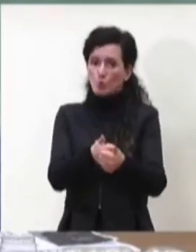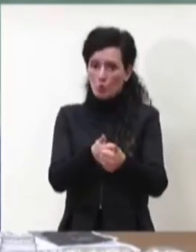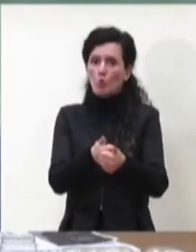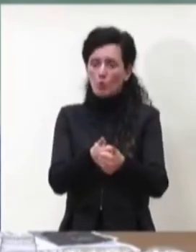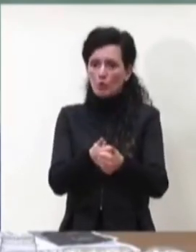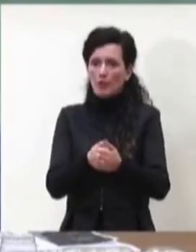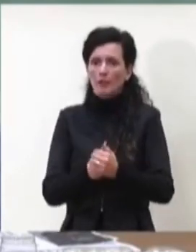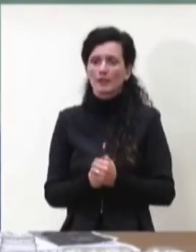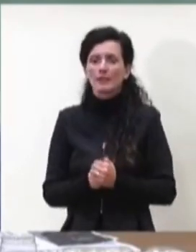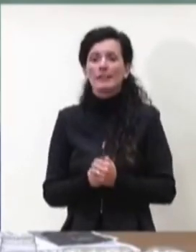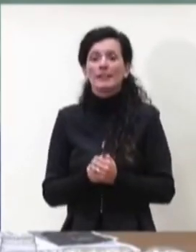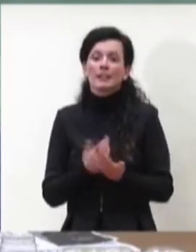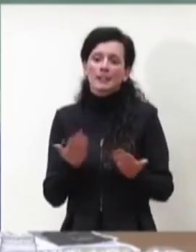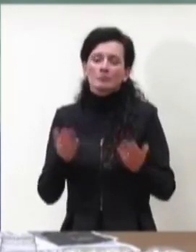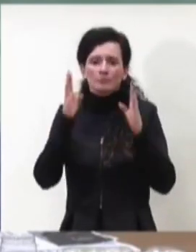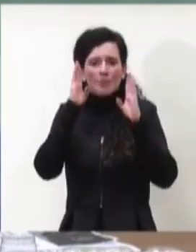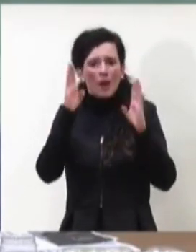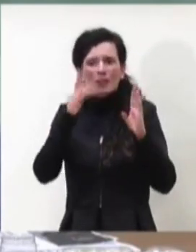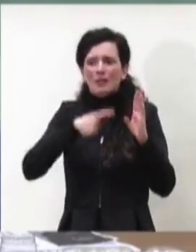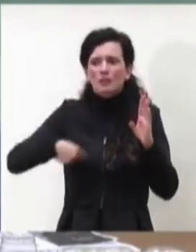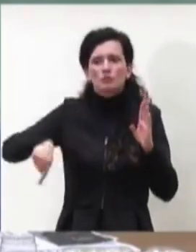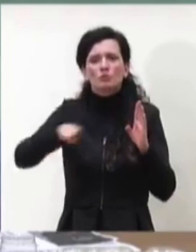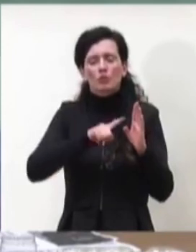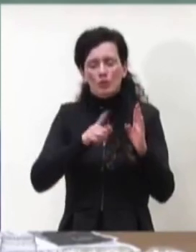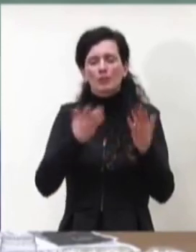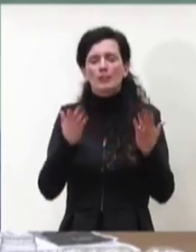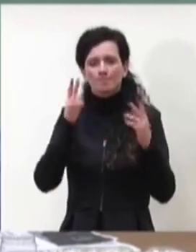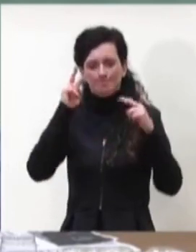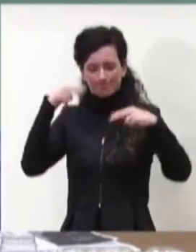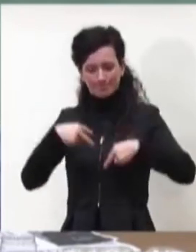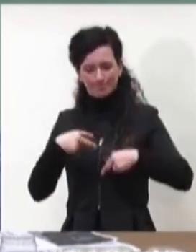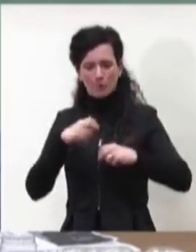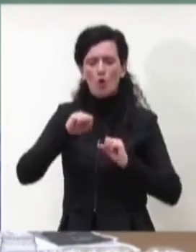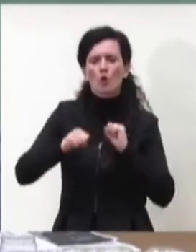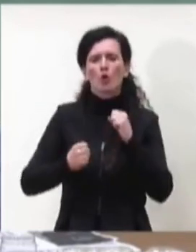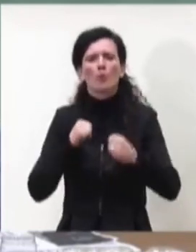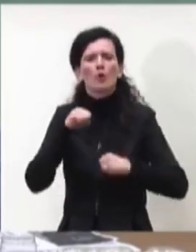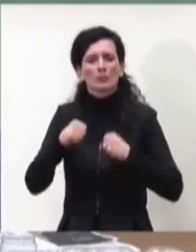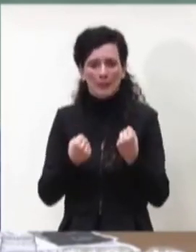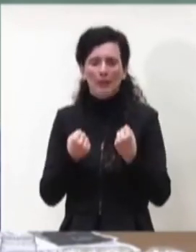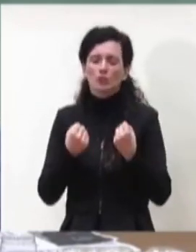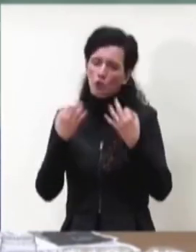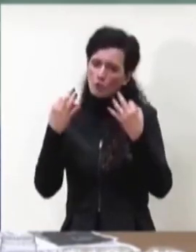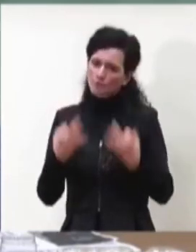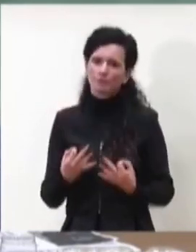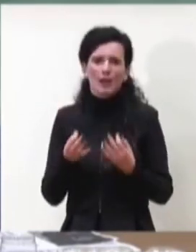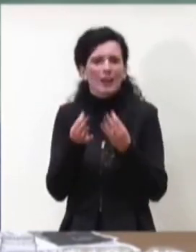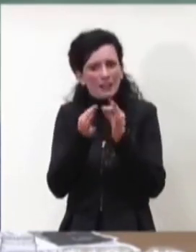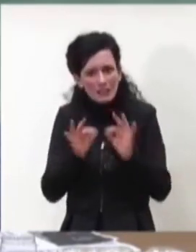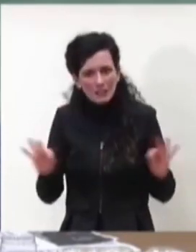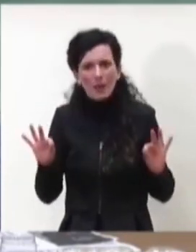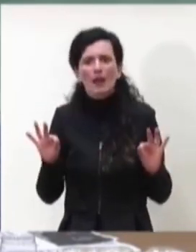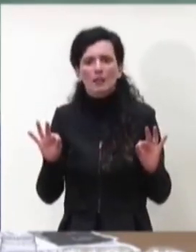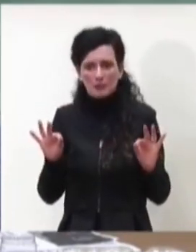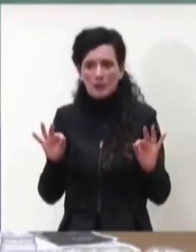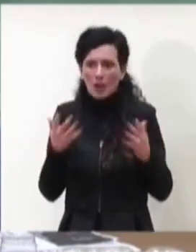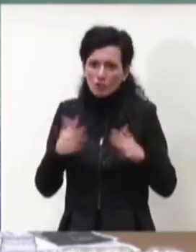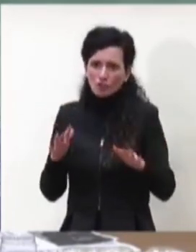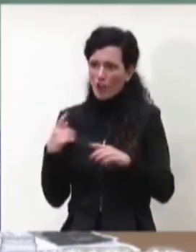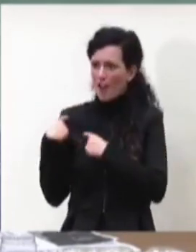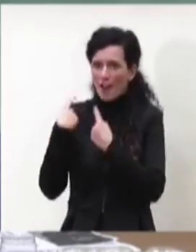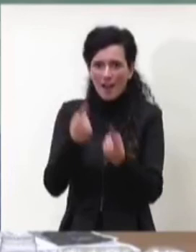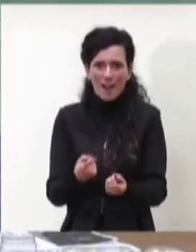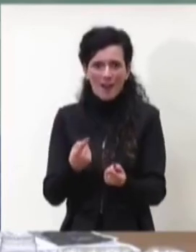ovviamente deve portarci ad adottare comportamenti rigorosamente rispettosi di quanto ci siamo detti